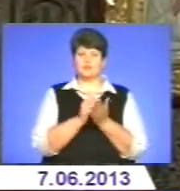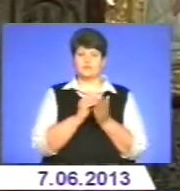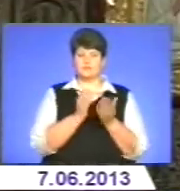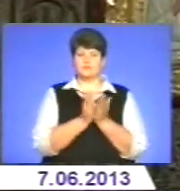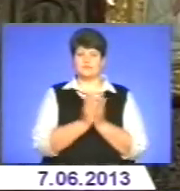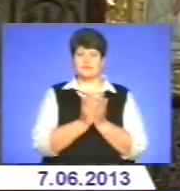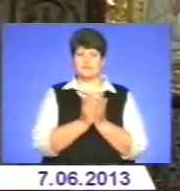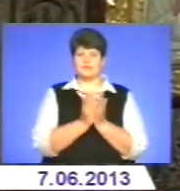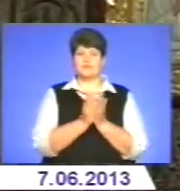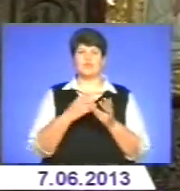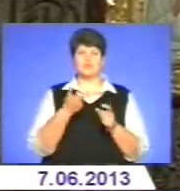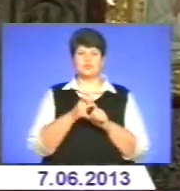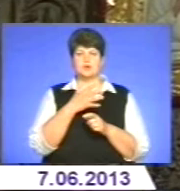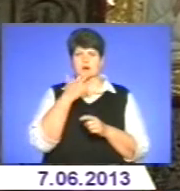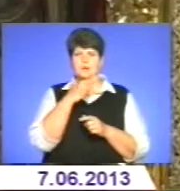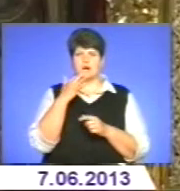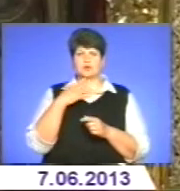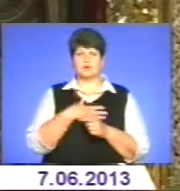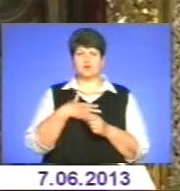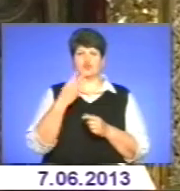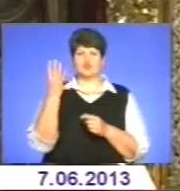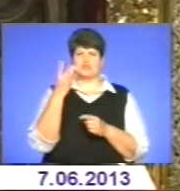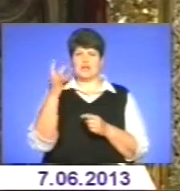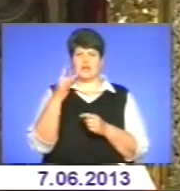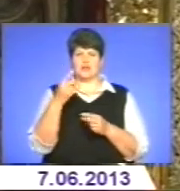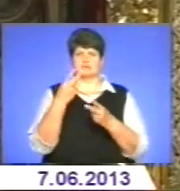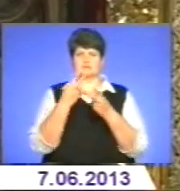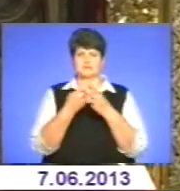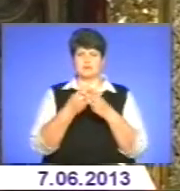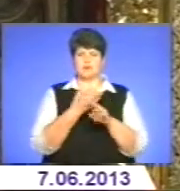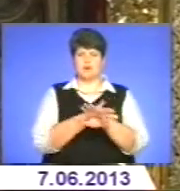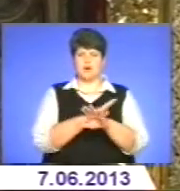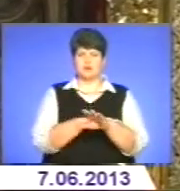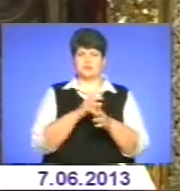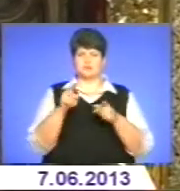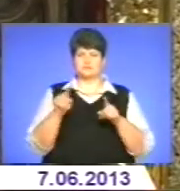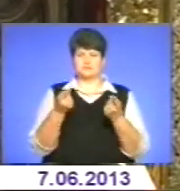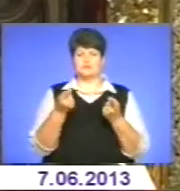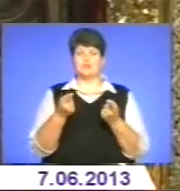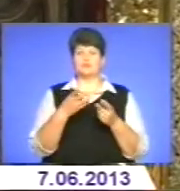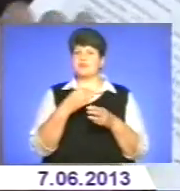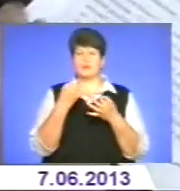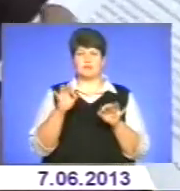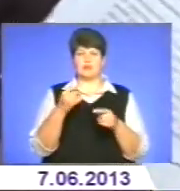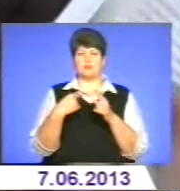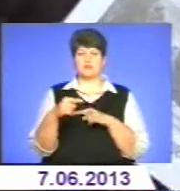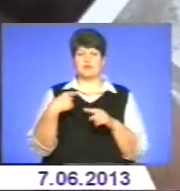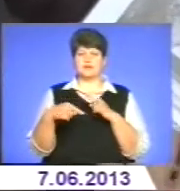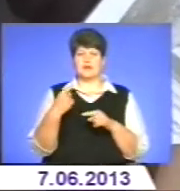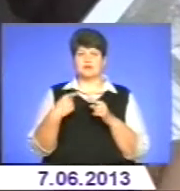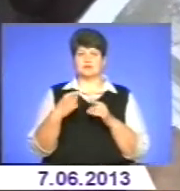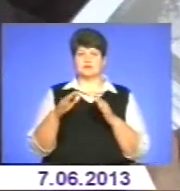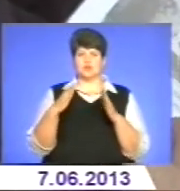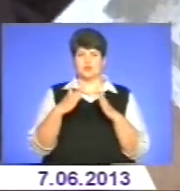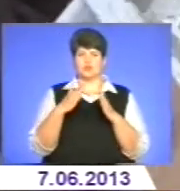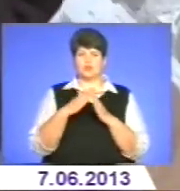Річинський чимало пережив. Чотири рази його ув'язнювала польська влада. Йому не дозволяли повертатися на батьківщину із Казахстану.